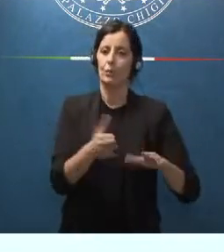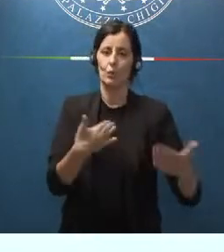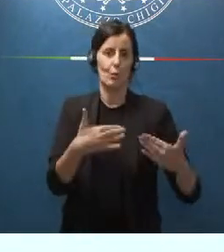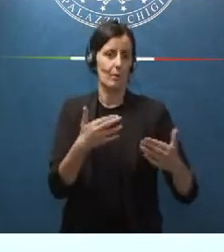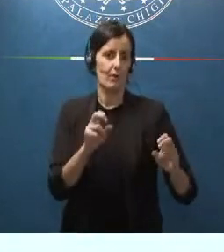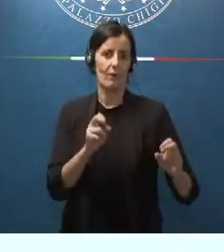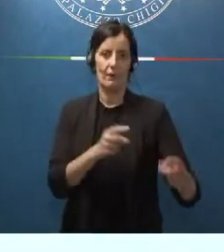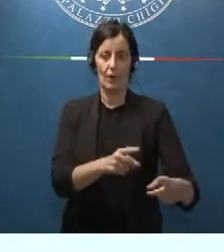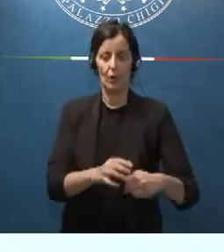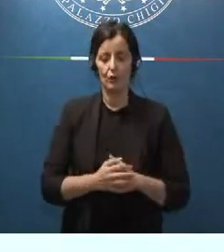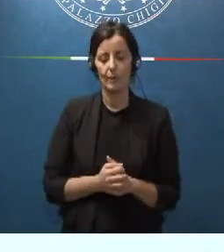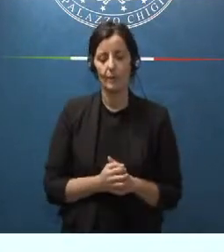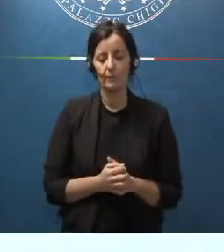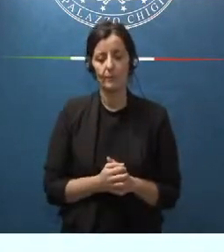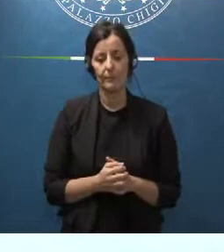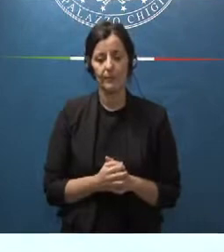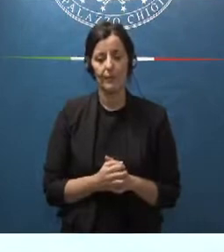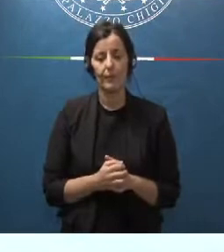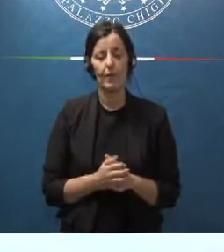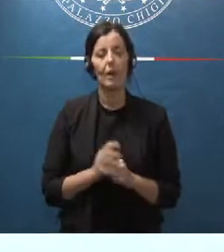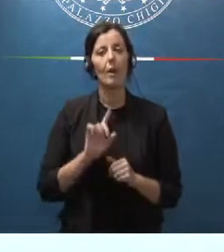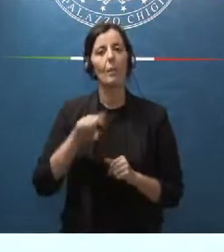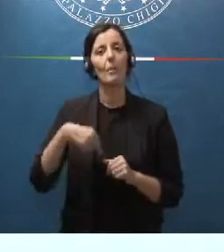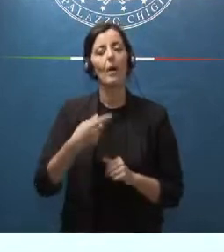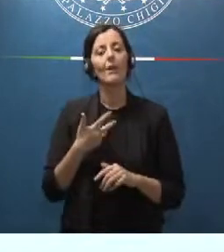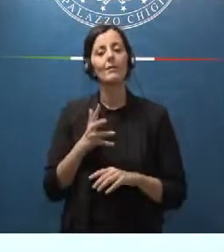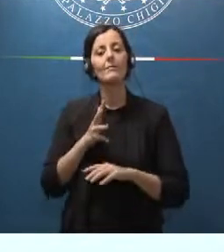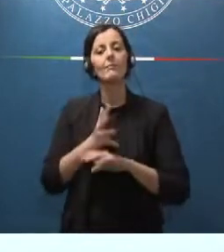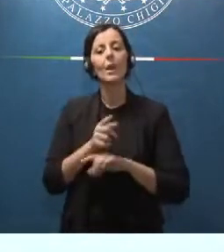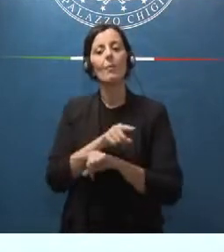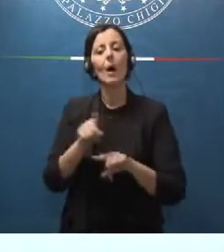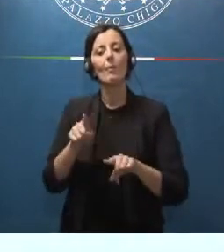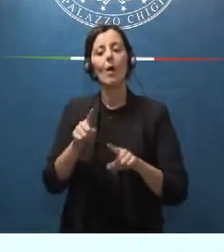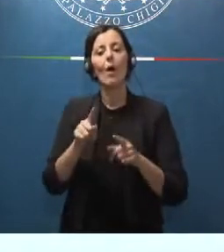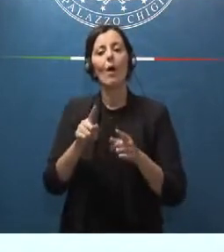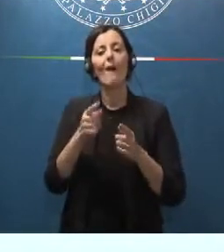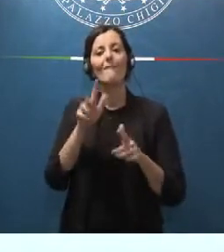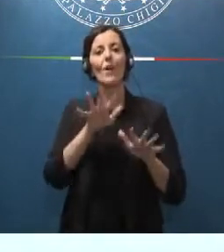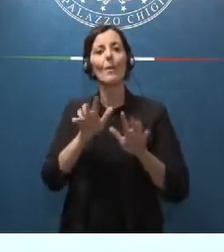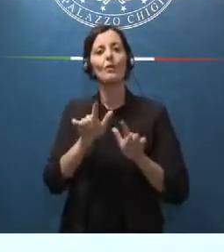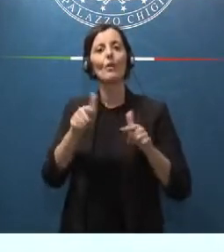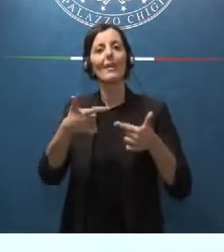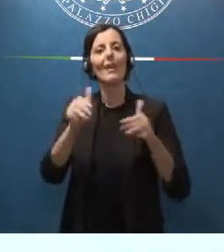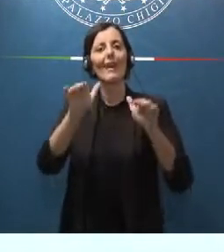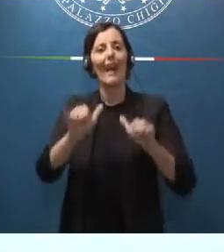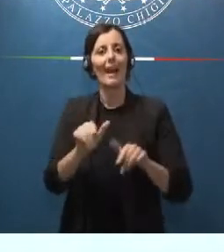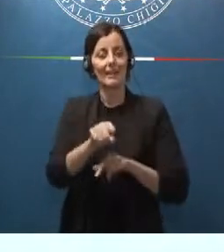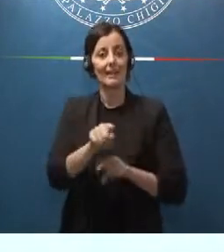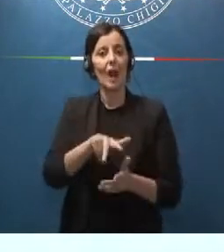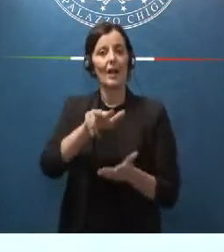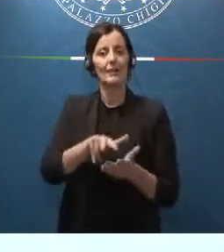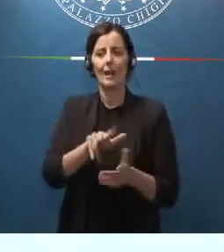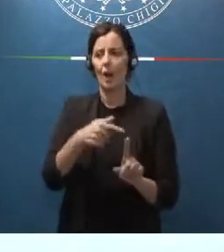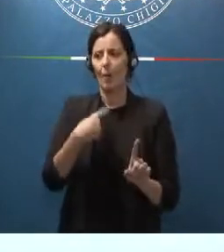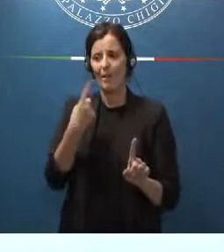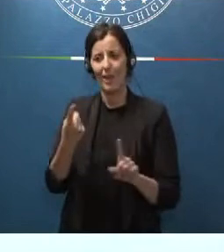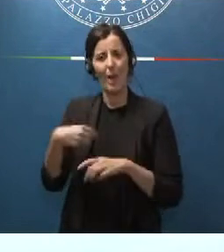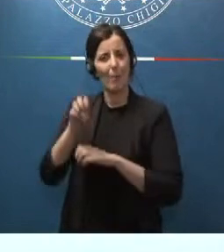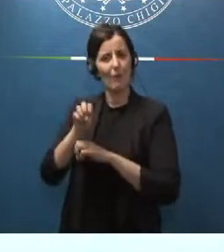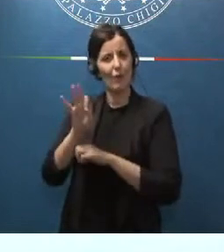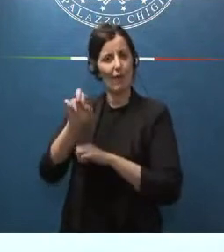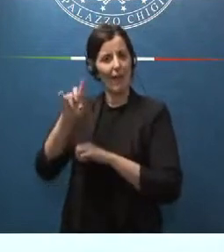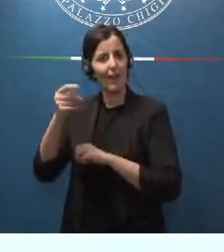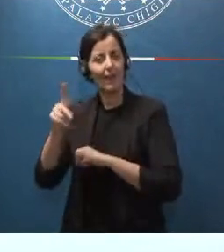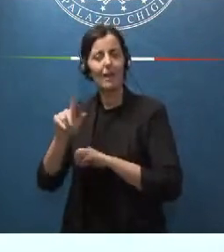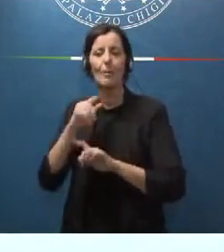Abbiamo, siamo intervenuti sulla informazione di garanzia che come diceva il professor Flick è diventata una